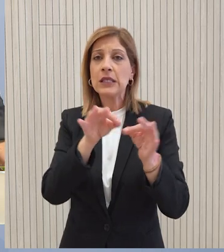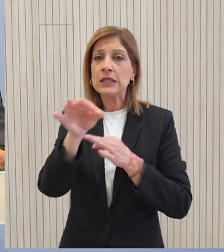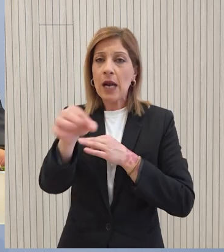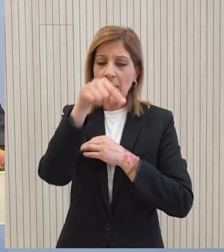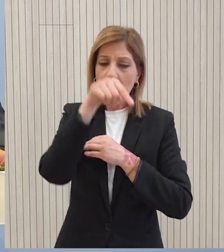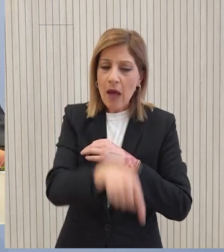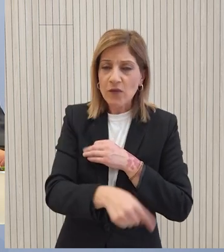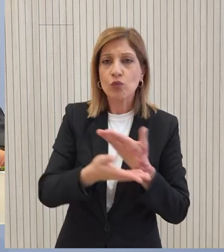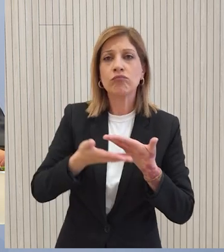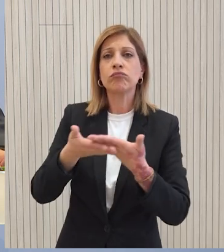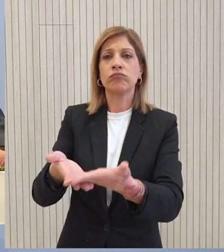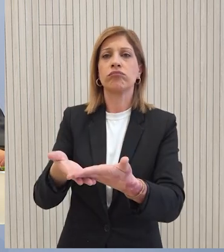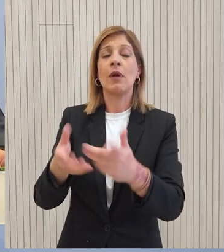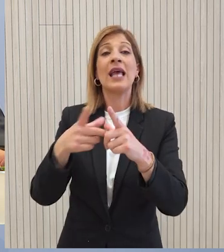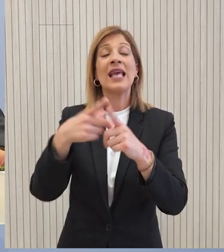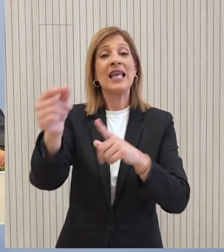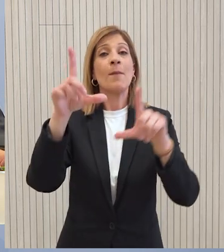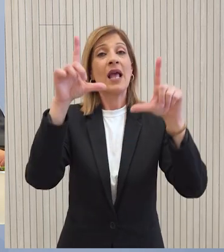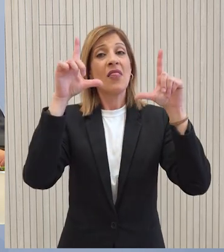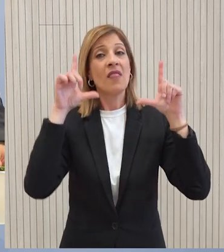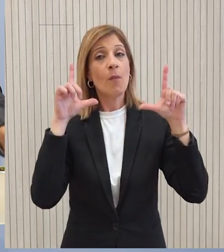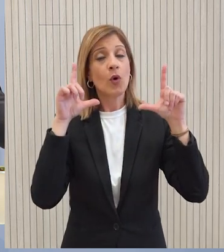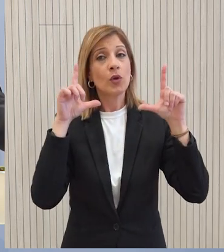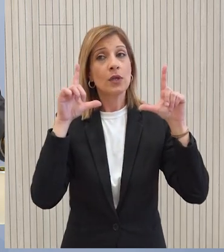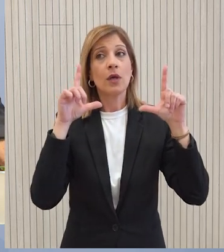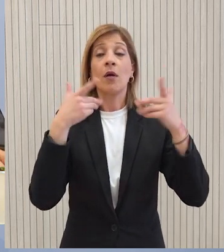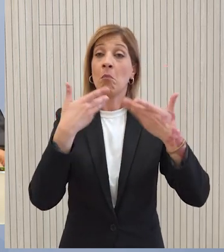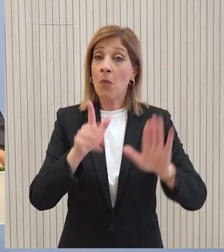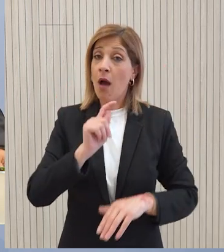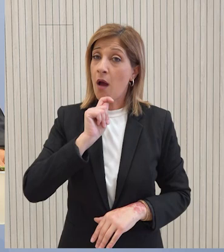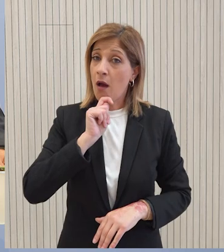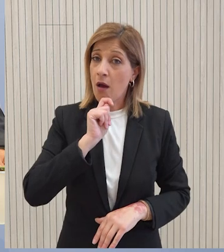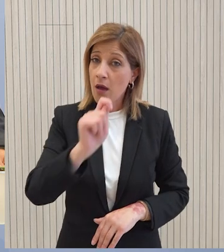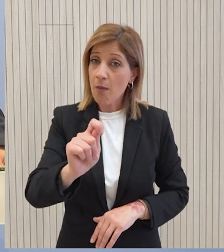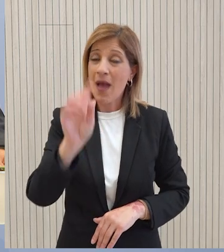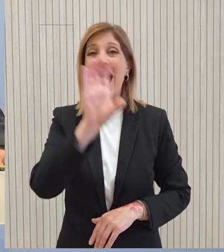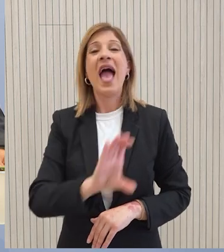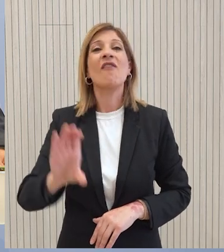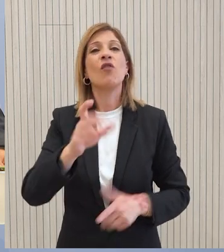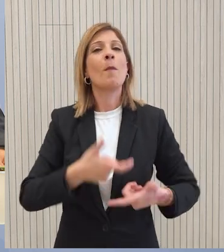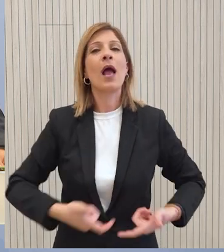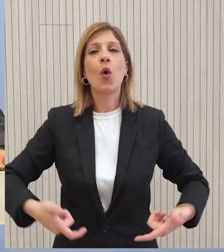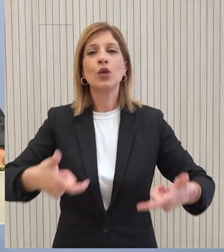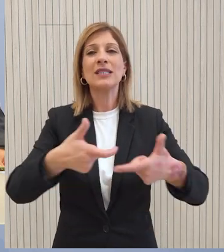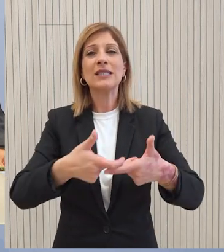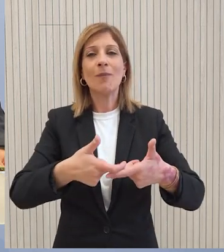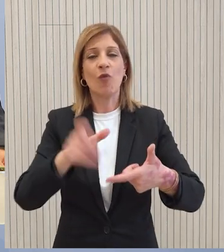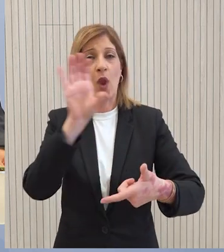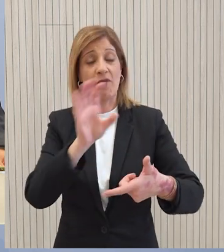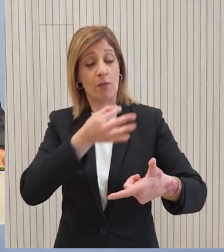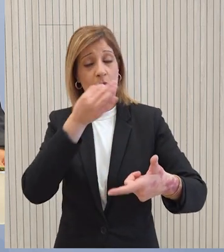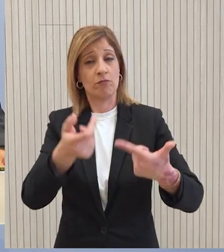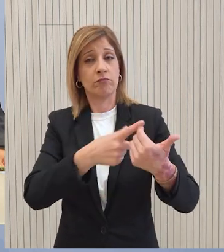αυτό το πλαίσιο που η Κυπριακή Δημοκρατία έστειλε ένα σαφές μήνυμα στο τελευταίο Ευρωπαϊκό Συμβούλιο μέσα από τα συμπεράσματά του